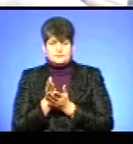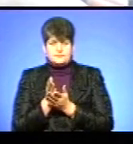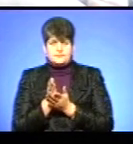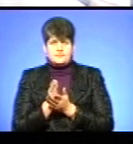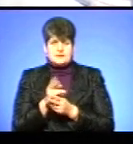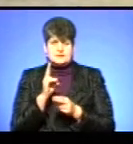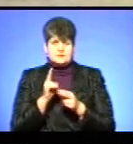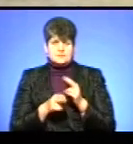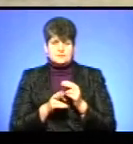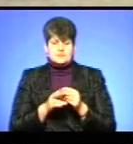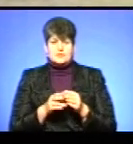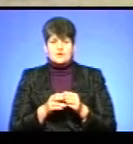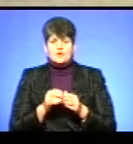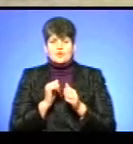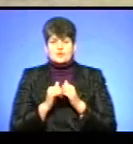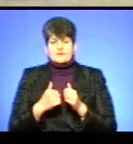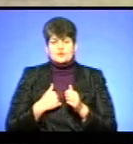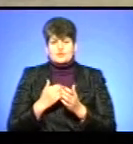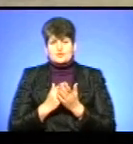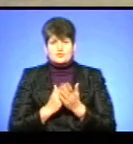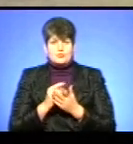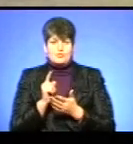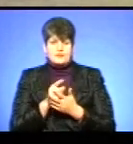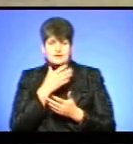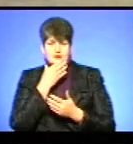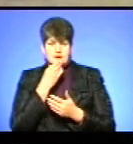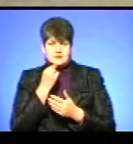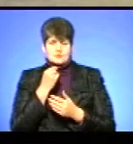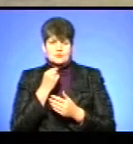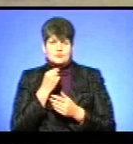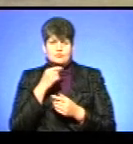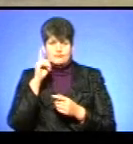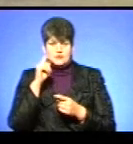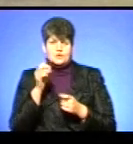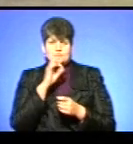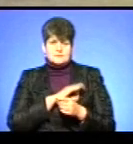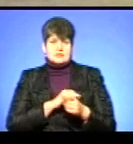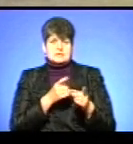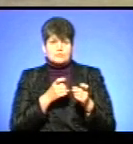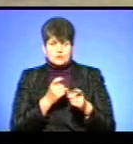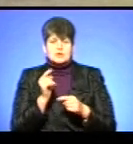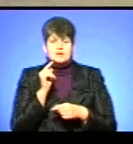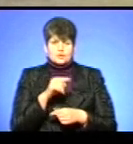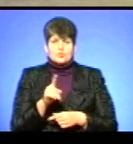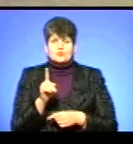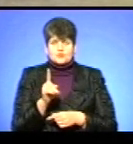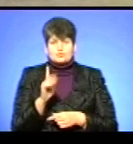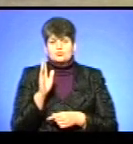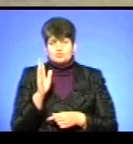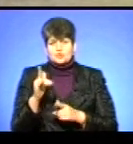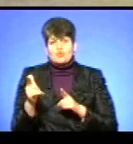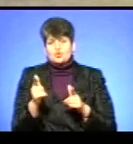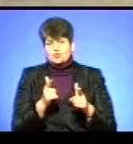закінчуємо. Кожен військовослужбовець повинен гарно володіти зброєю, для того, щоб бути